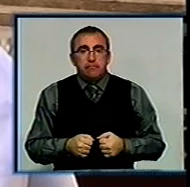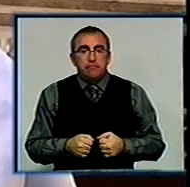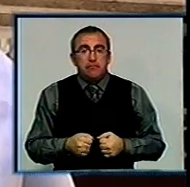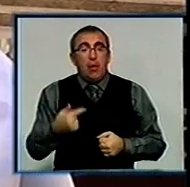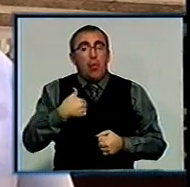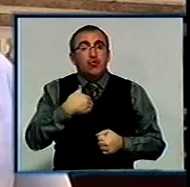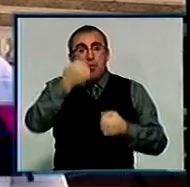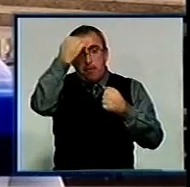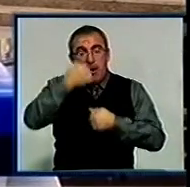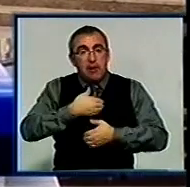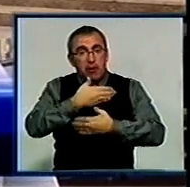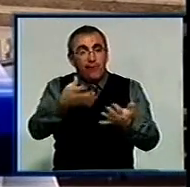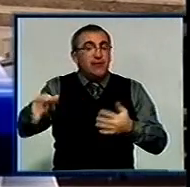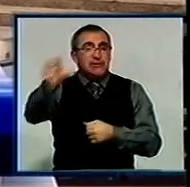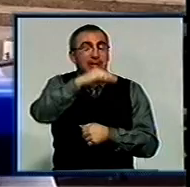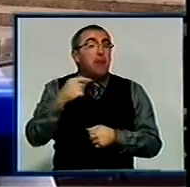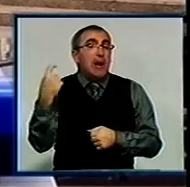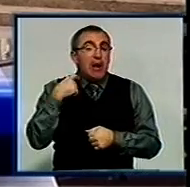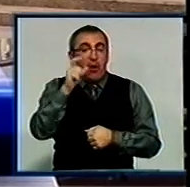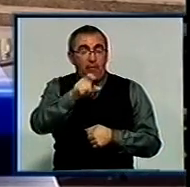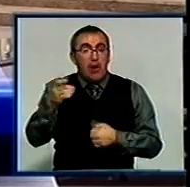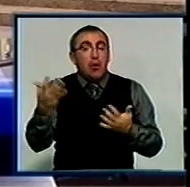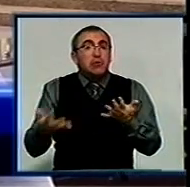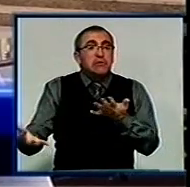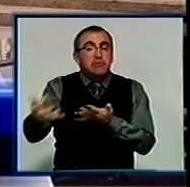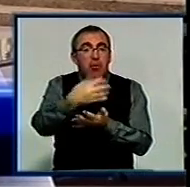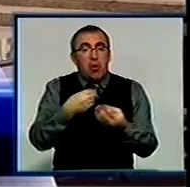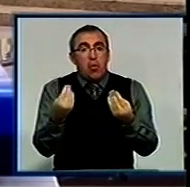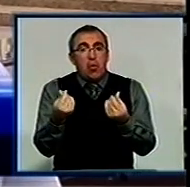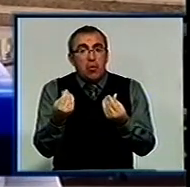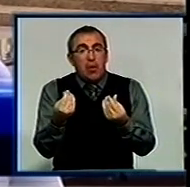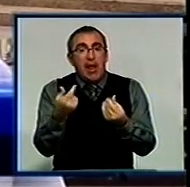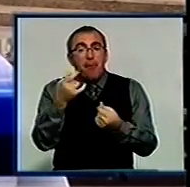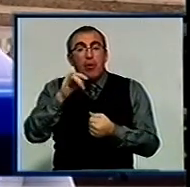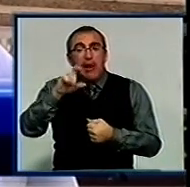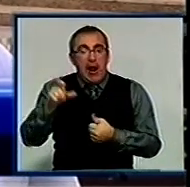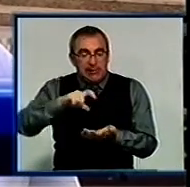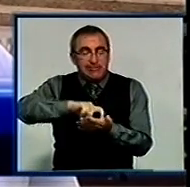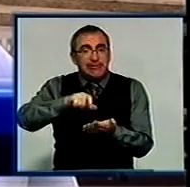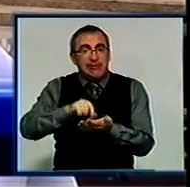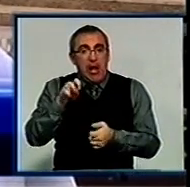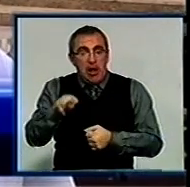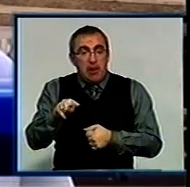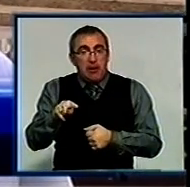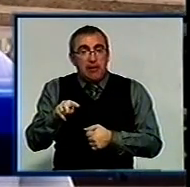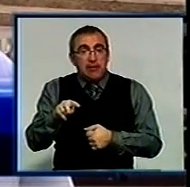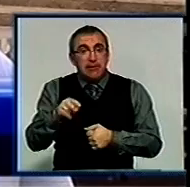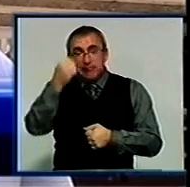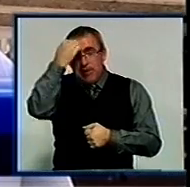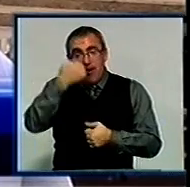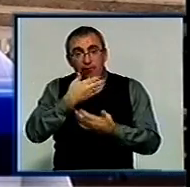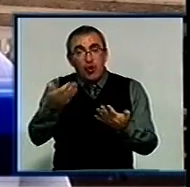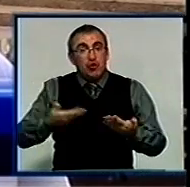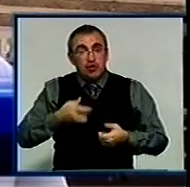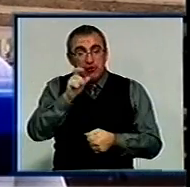Я хочу подякувати всім кіровоградцям, які збирали кошти на ремонт гемодіалізної зали. Завдяки нашим жителям було